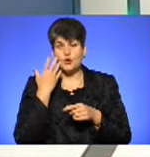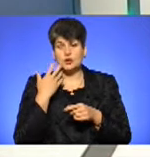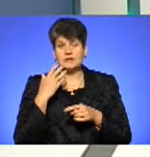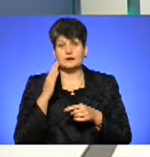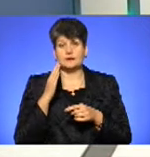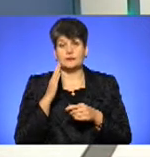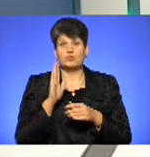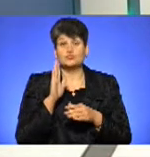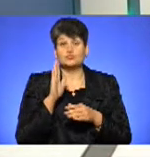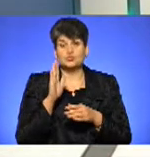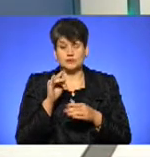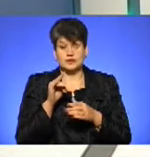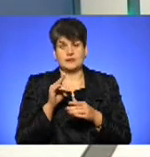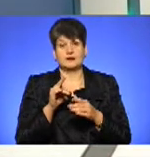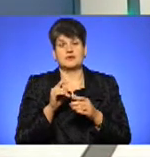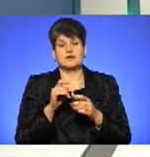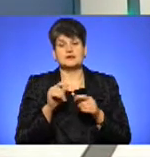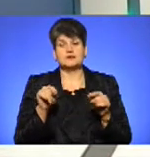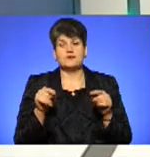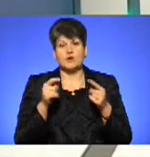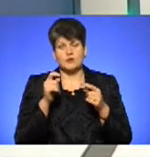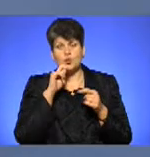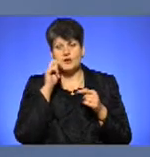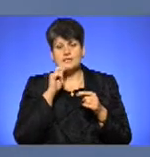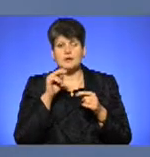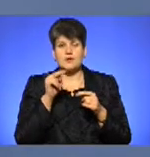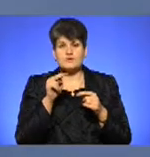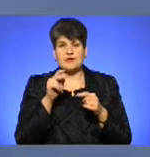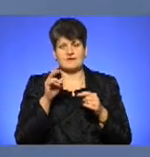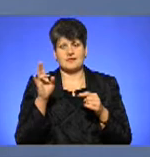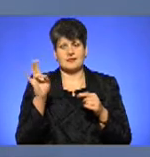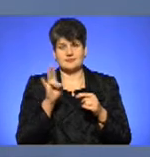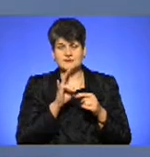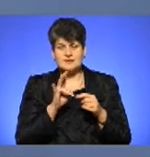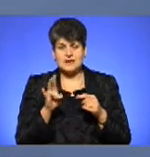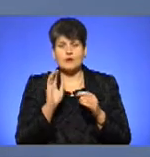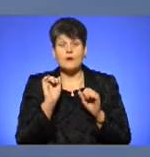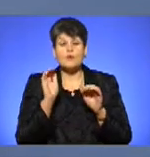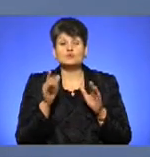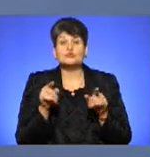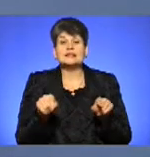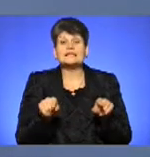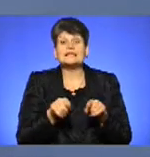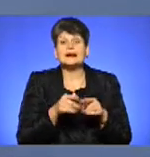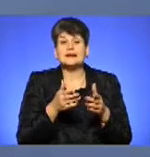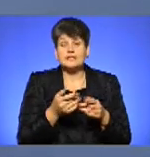Коли постане об'єднана Українська автокефальна православна церква, то може бути таке, що ця церква звернеться